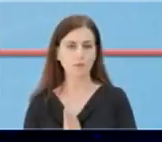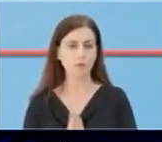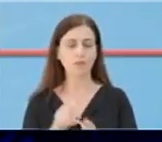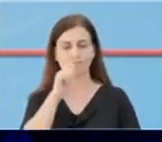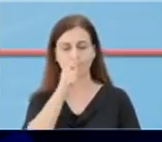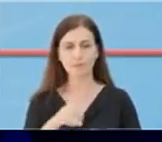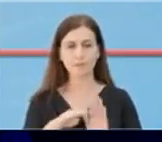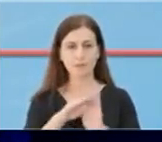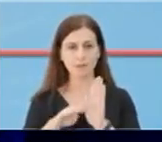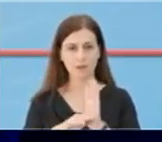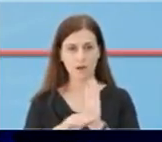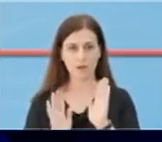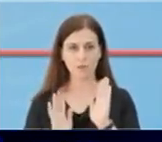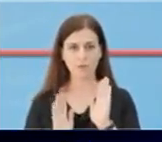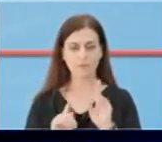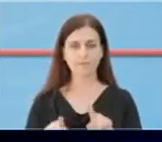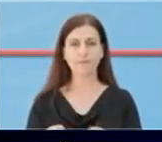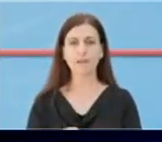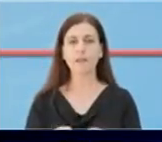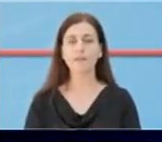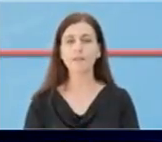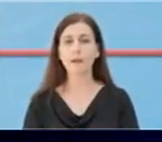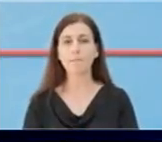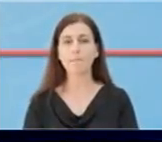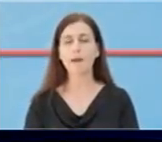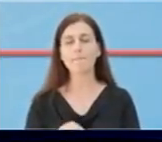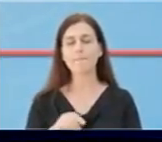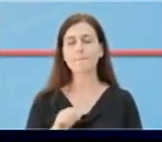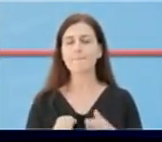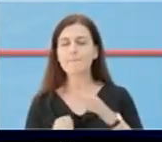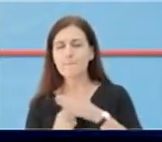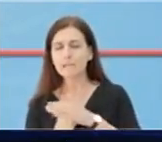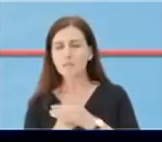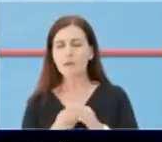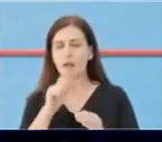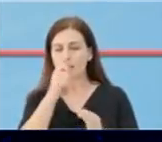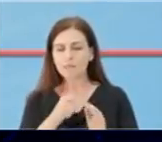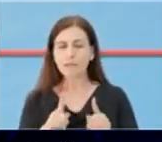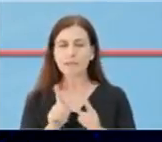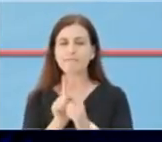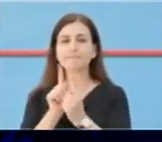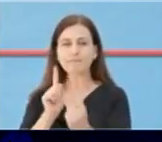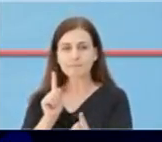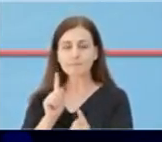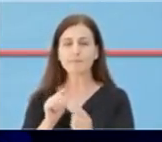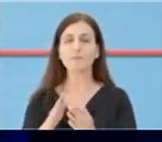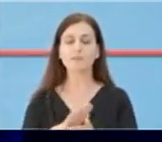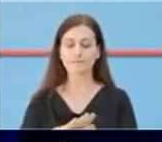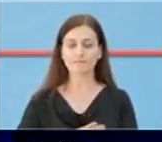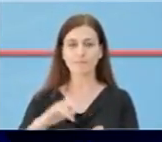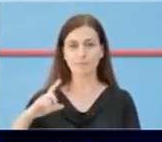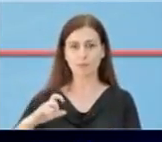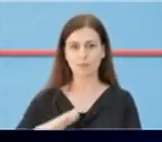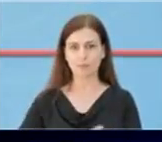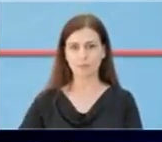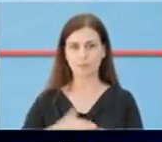respektojnë masat e mara dhe të respektojnë maksimalisht ato duke ndjekur distancimin fizik dhe masat e igjenës personale.